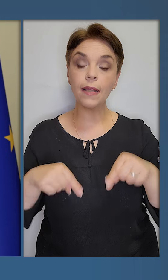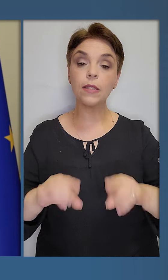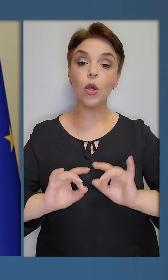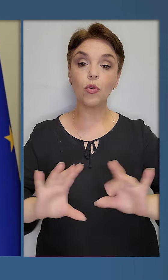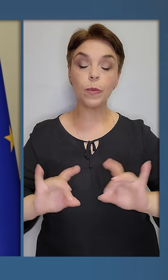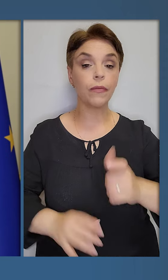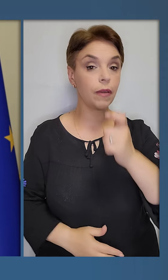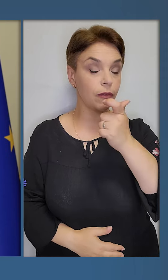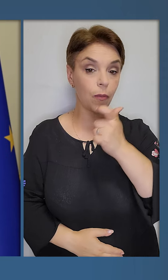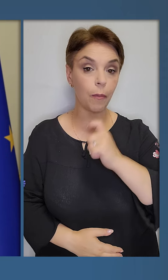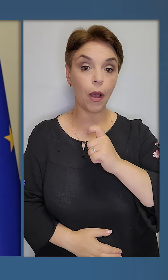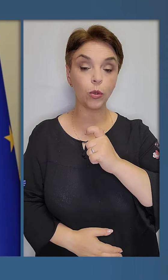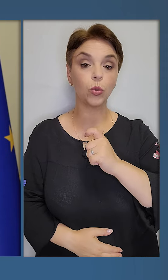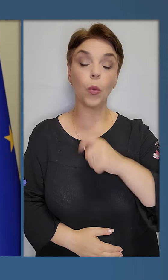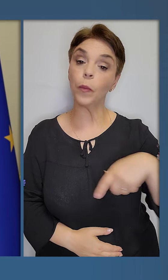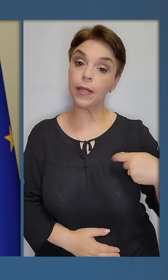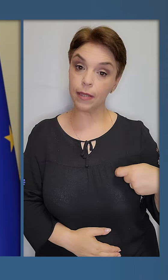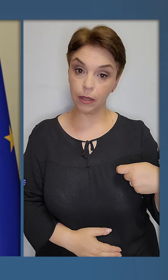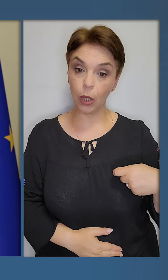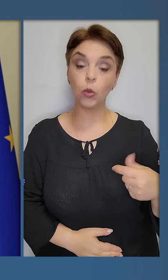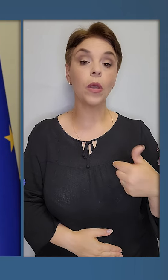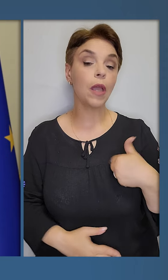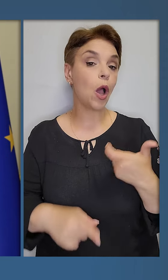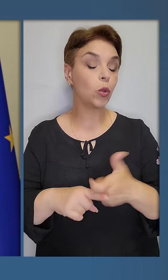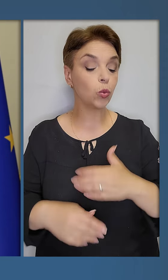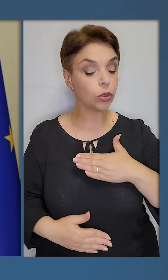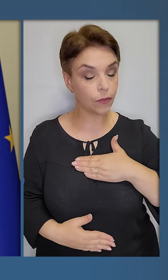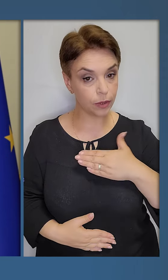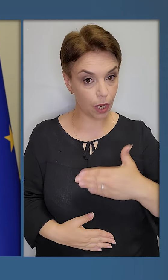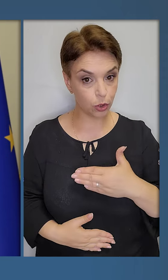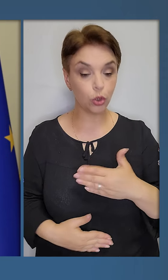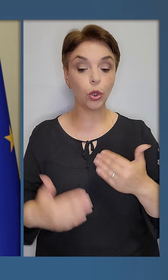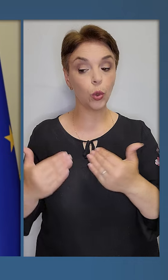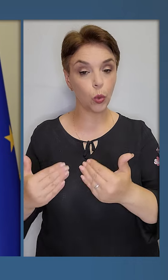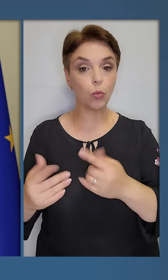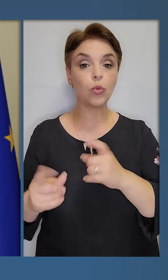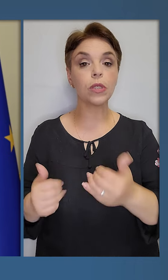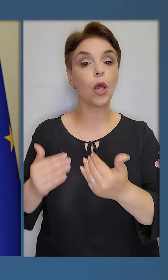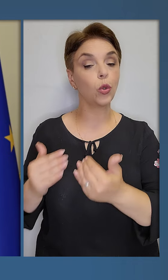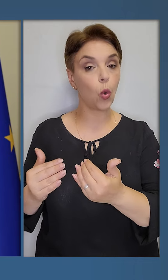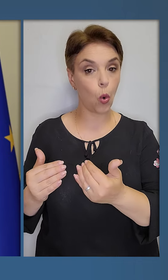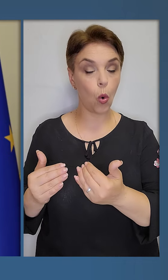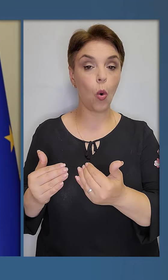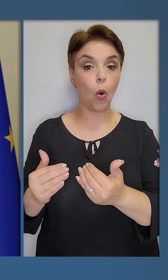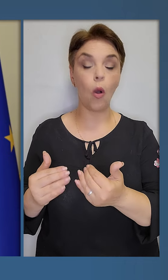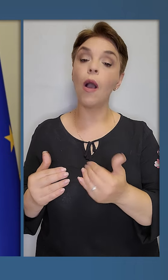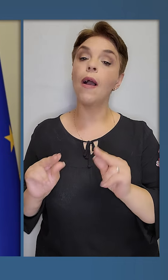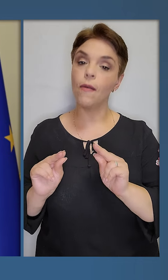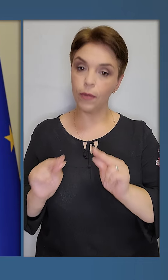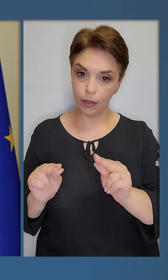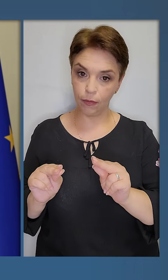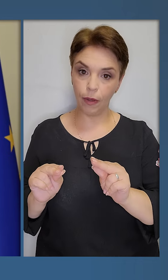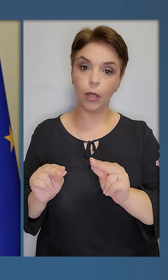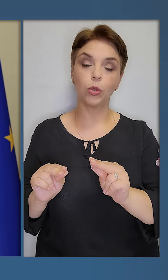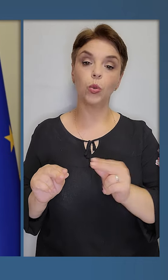розповів панові президенту, і я дуже вдячний йому за його відверту